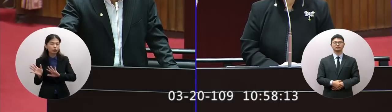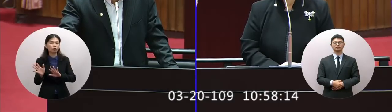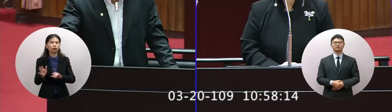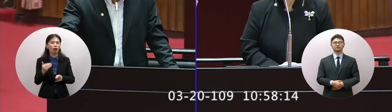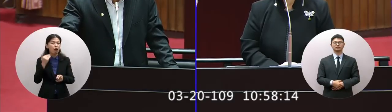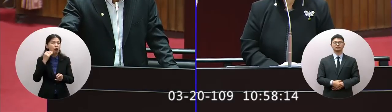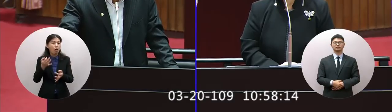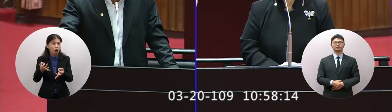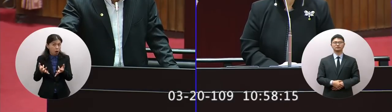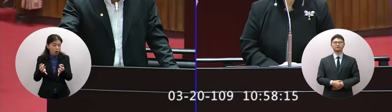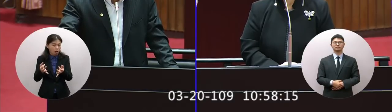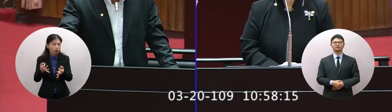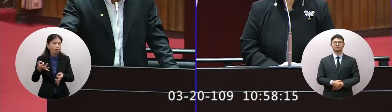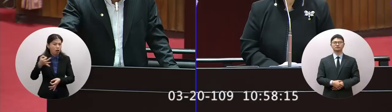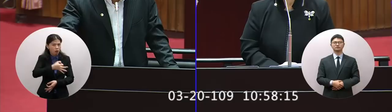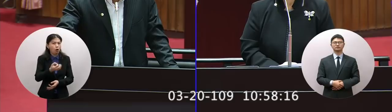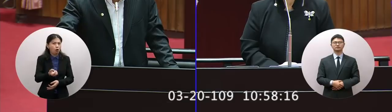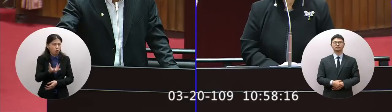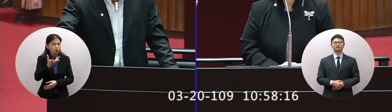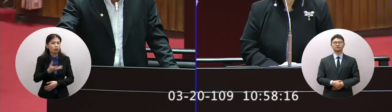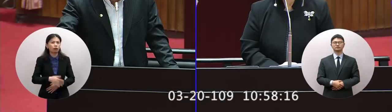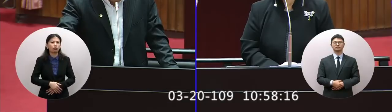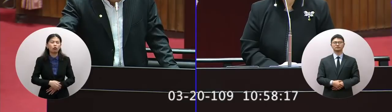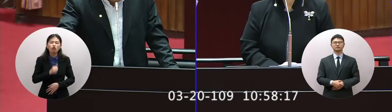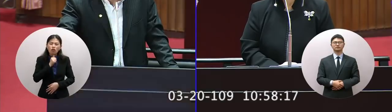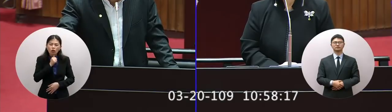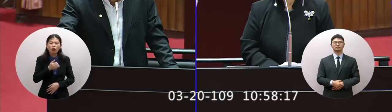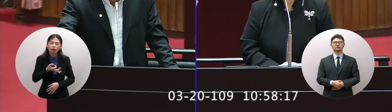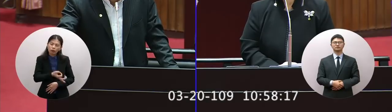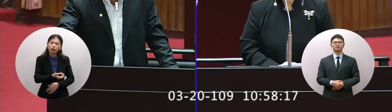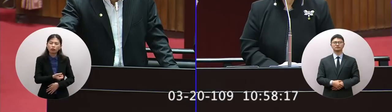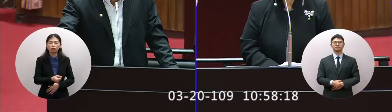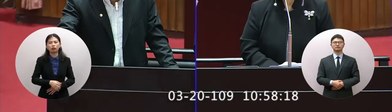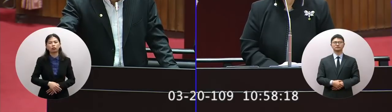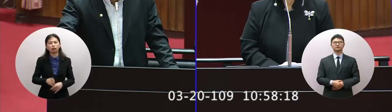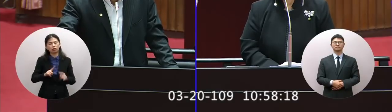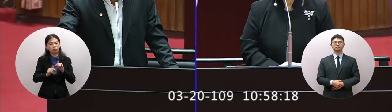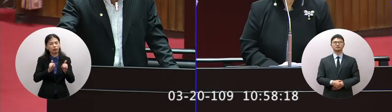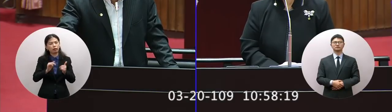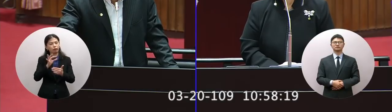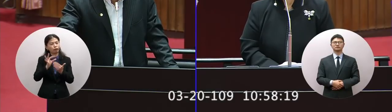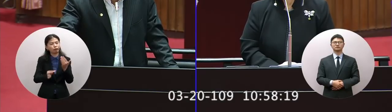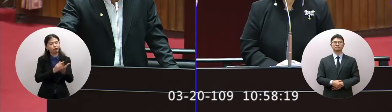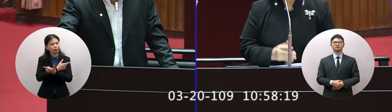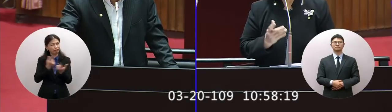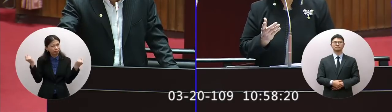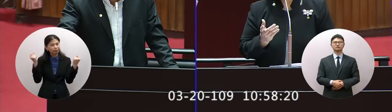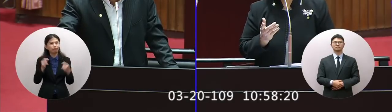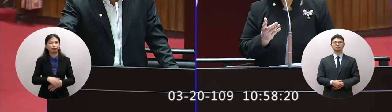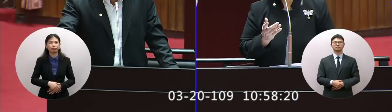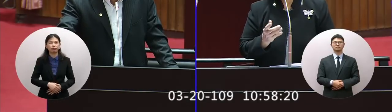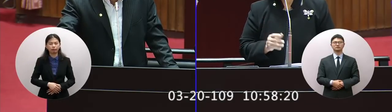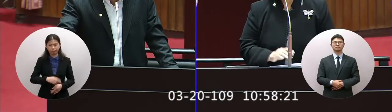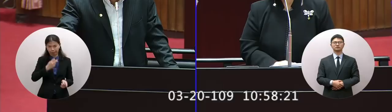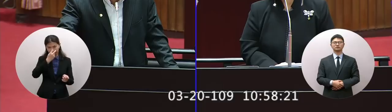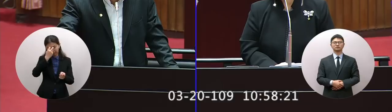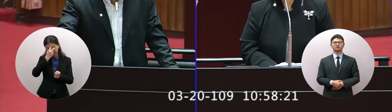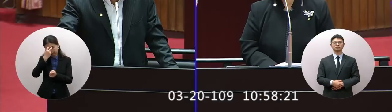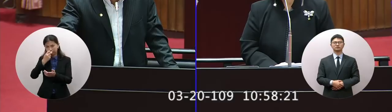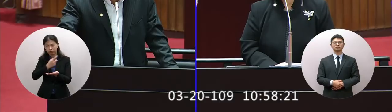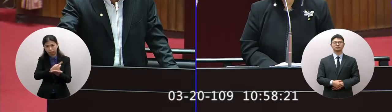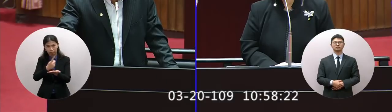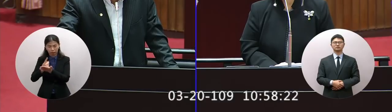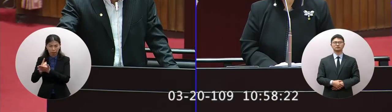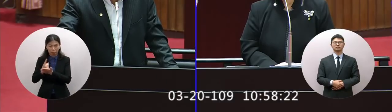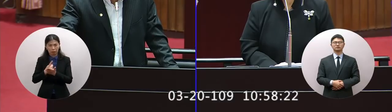能力來付費那所有的所有的國民都是一律的待遇我們只要確實清查每一個人的確